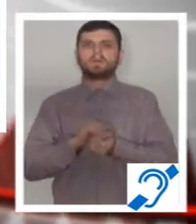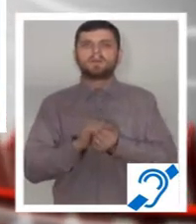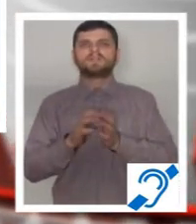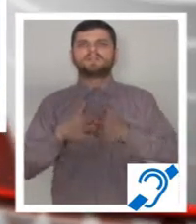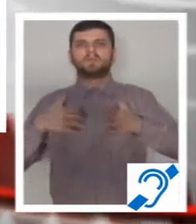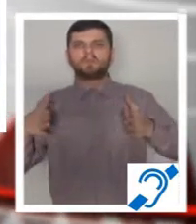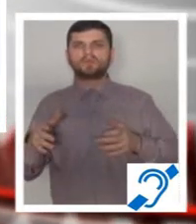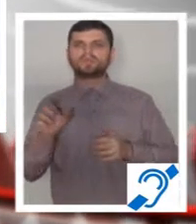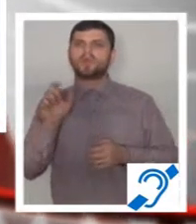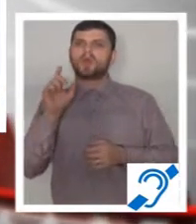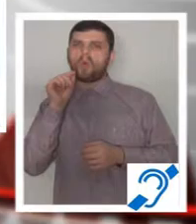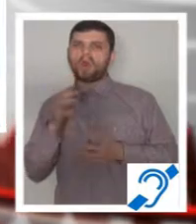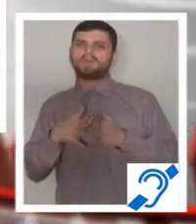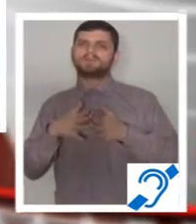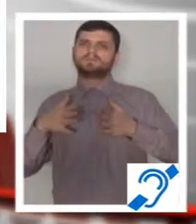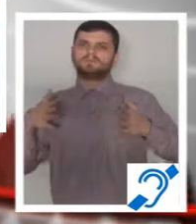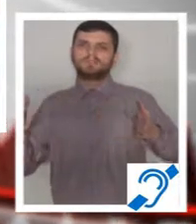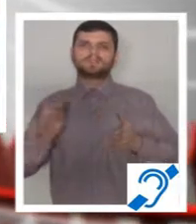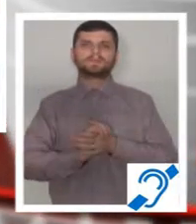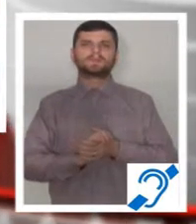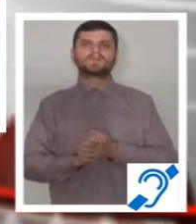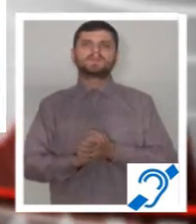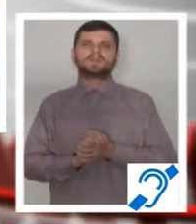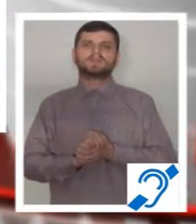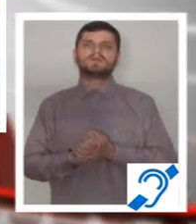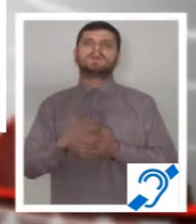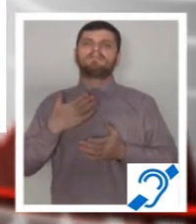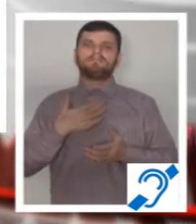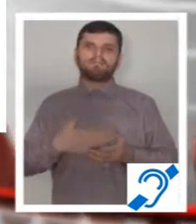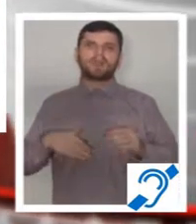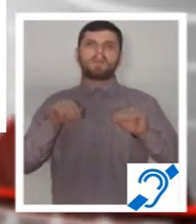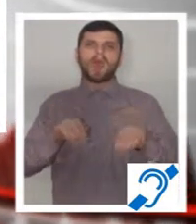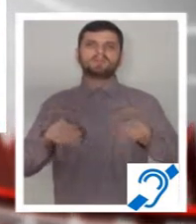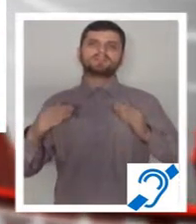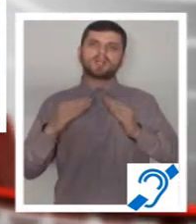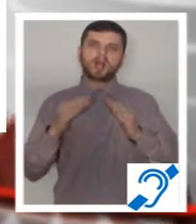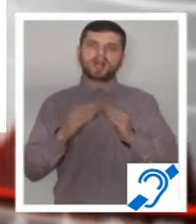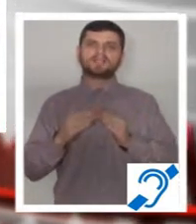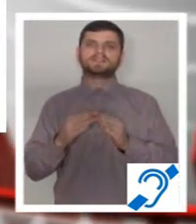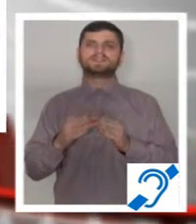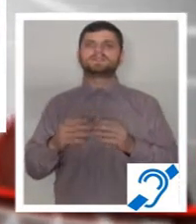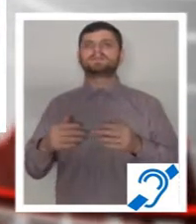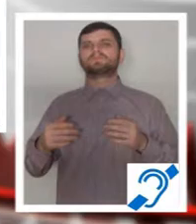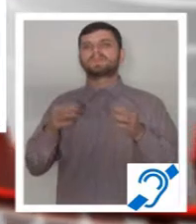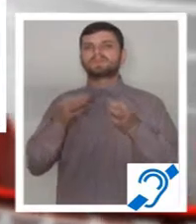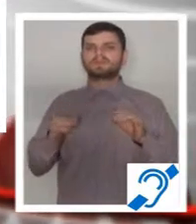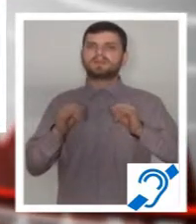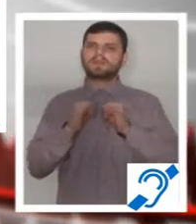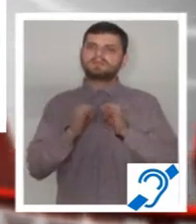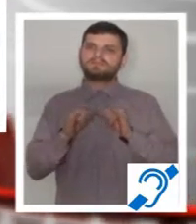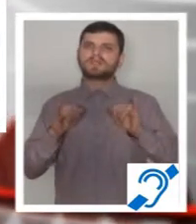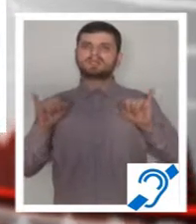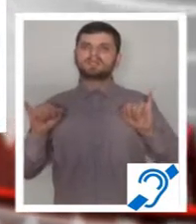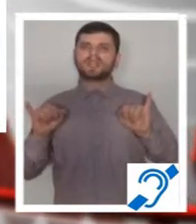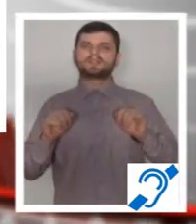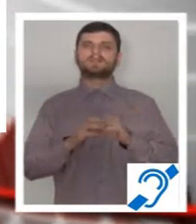.871 de locuitori. Toate aceste localități s-au asociat și